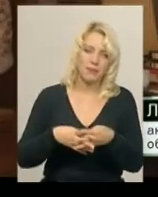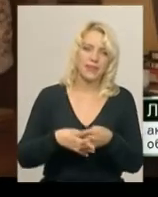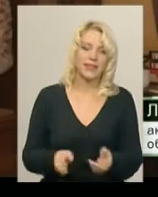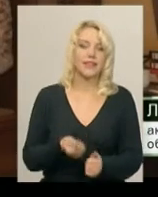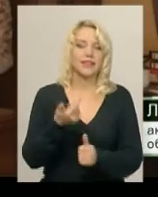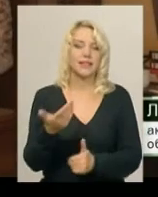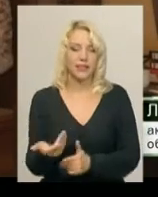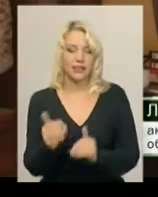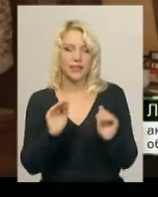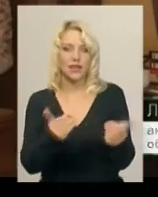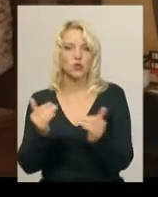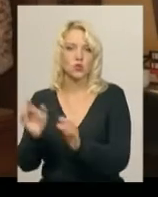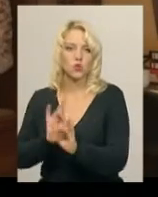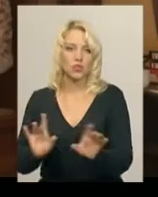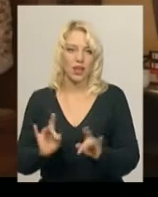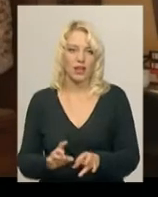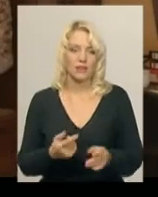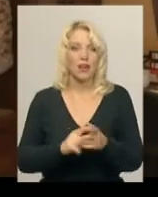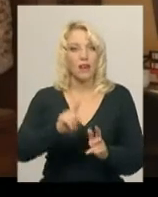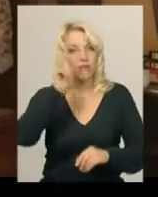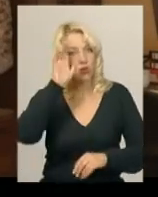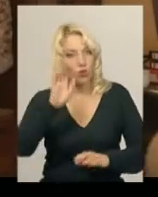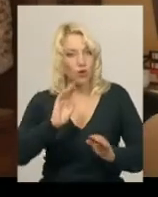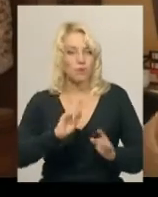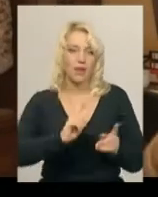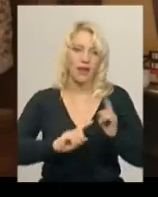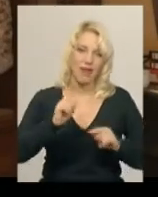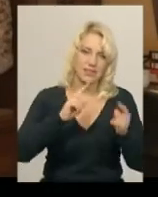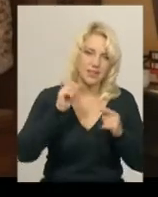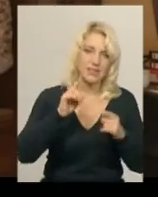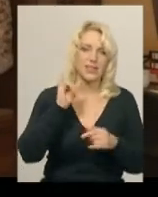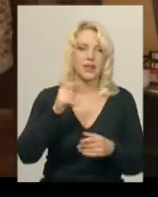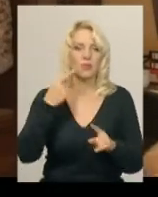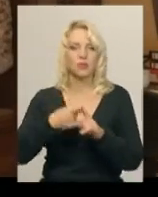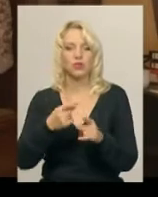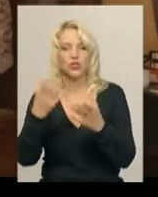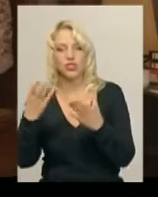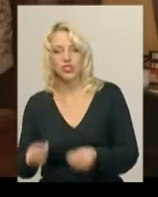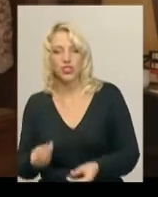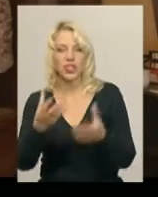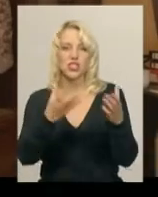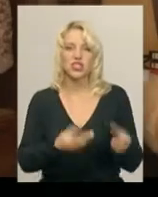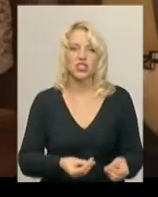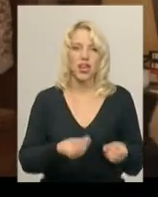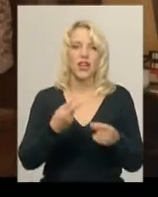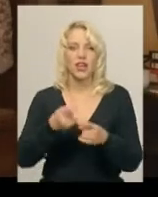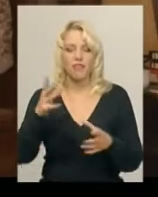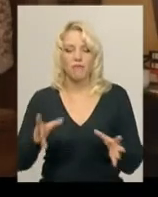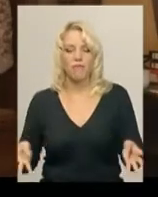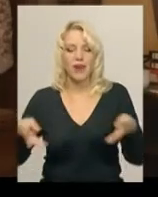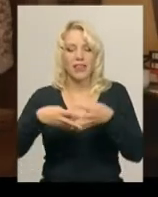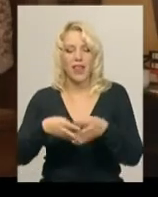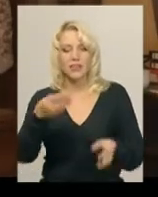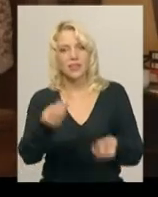сюжетів і навіть якісь фрагменти з відомих казачок. А до них приєднується ще, ще, ще, вплітаються